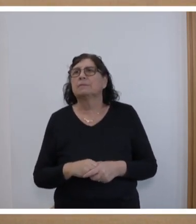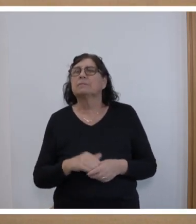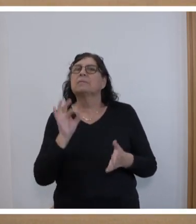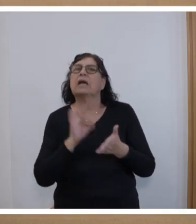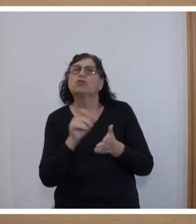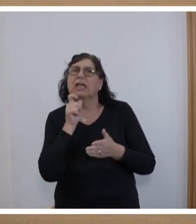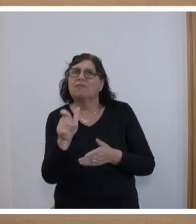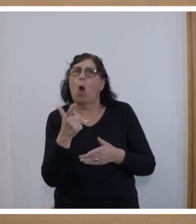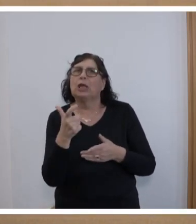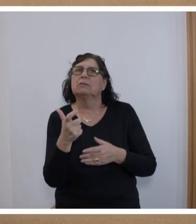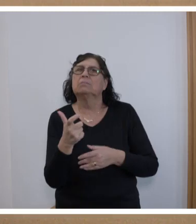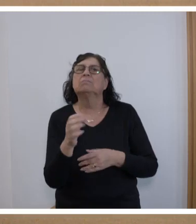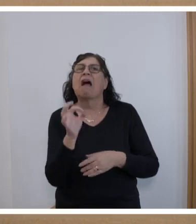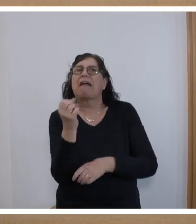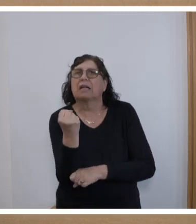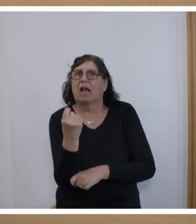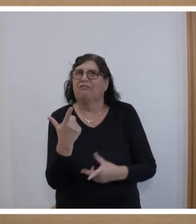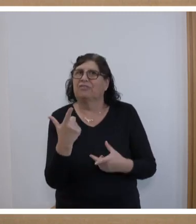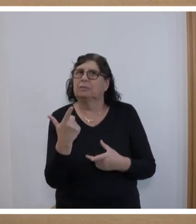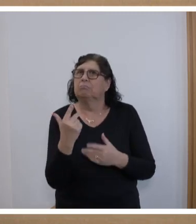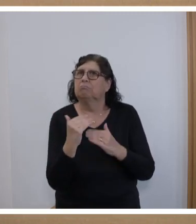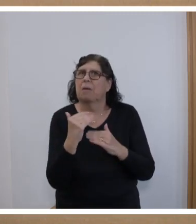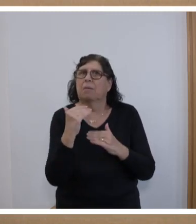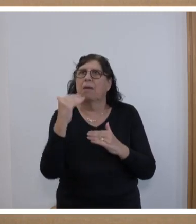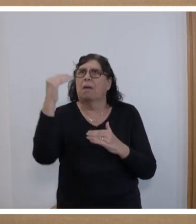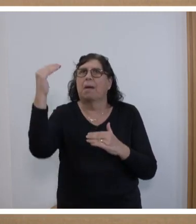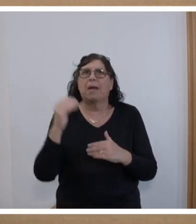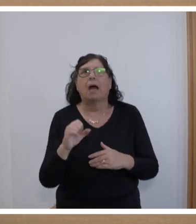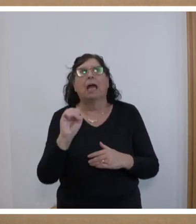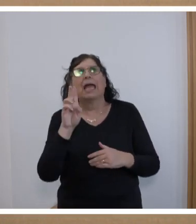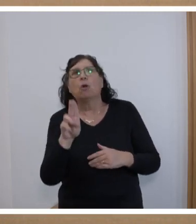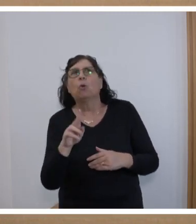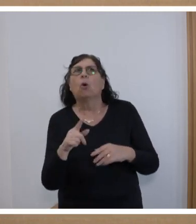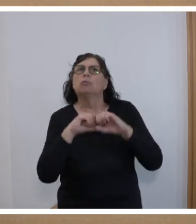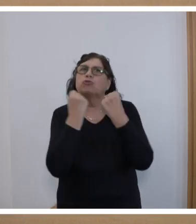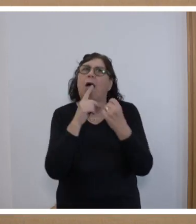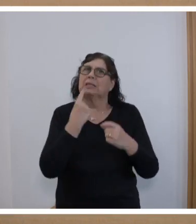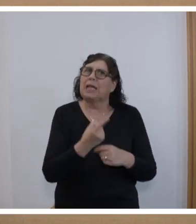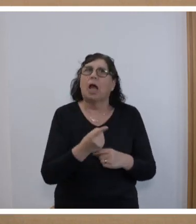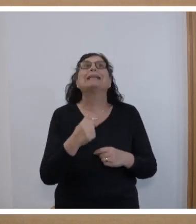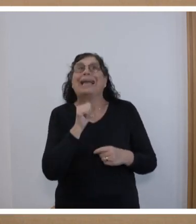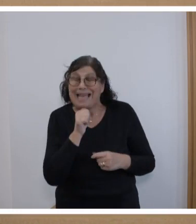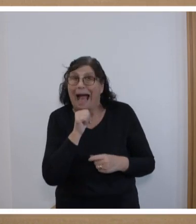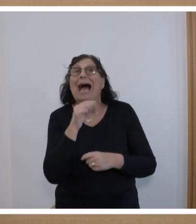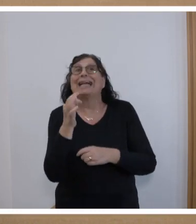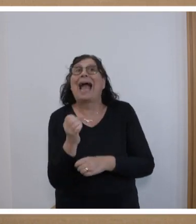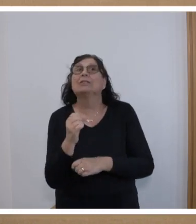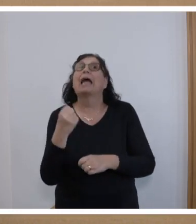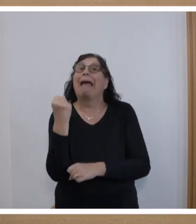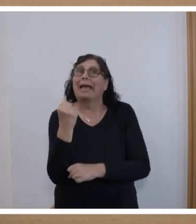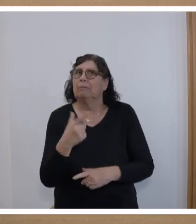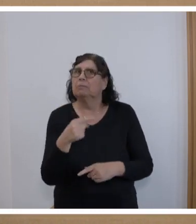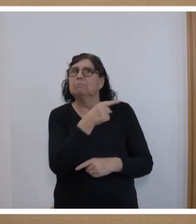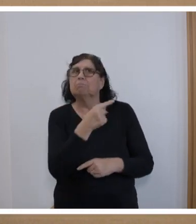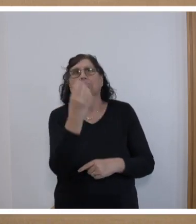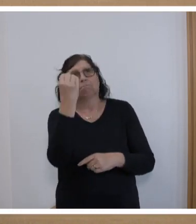Stichwort Kernkraft. Immer mehr EU-Staaten sagen Ja zur Kernenergie. Und die rote Ampel in Berlin? Sie sagt Nein.